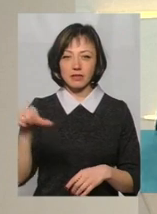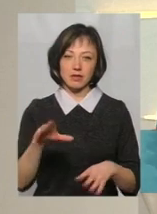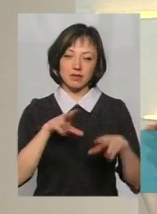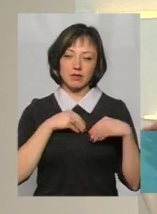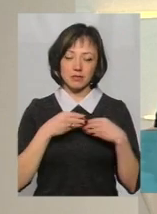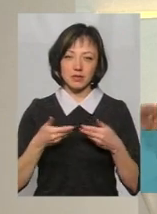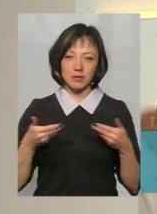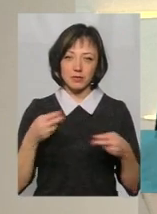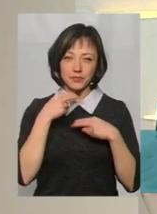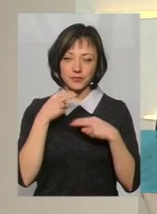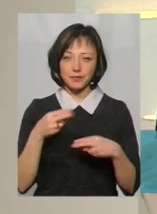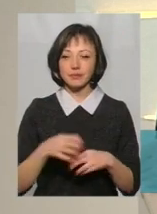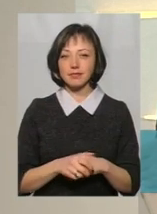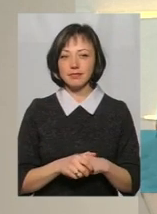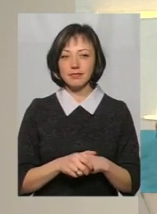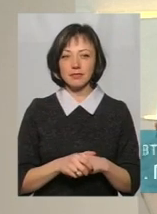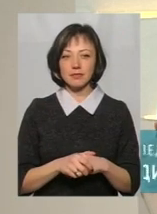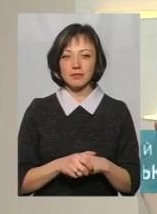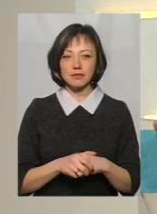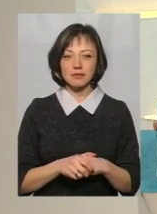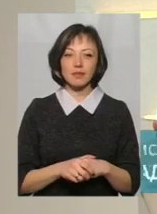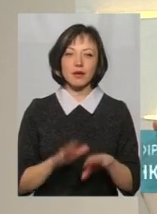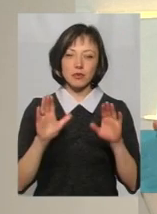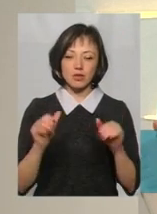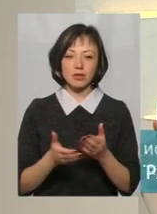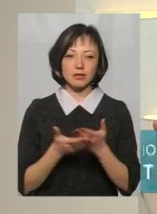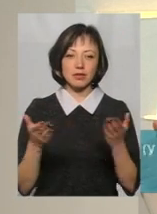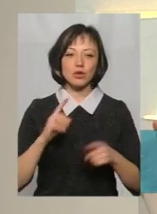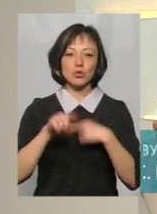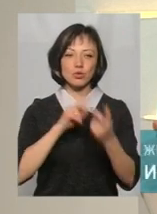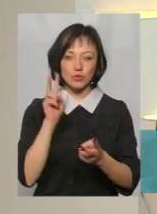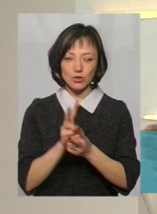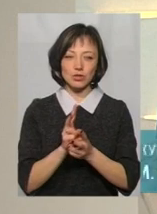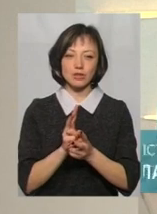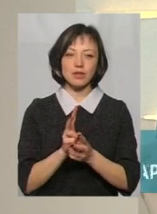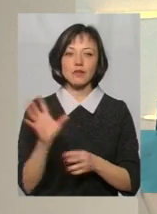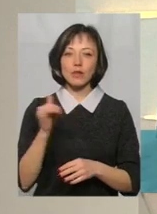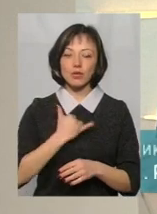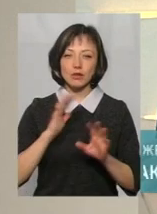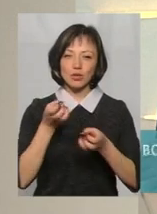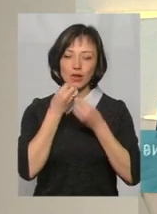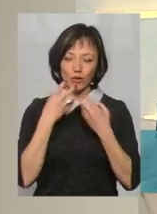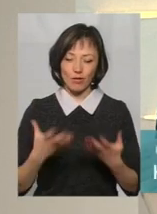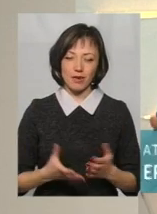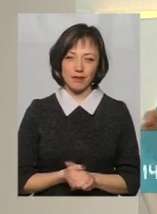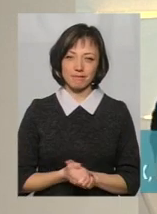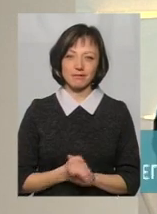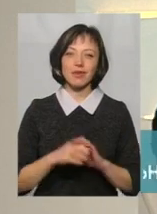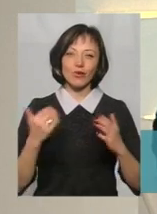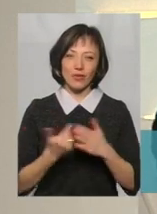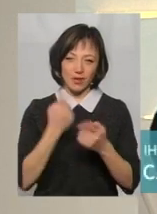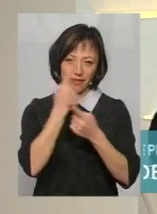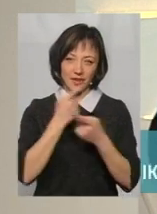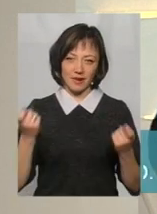приділив свої уваги нам. Тож, буду прощатися, до зустрічі. Все в нас буде добре. Ну, і до нових